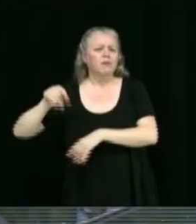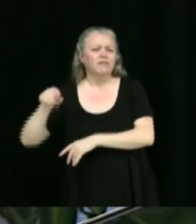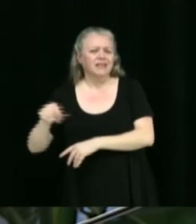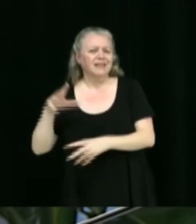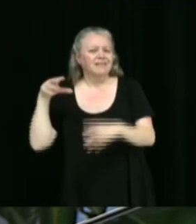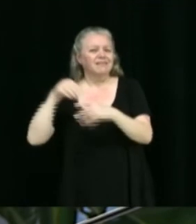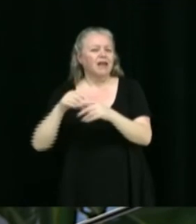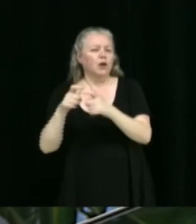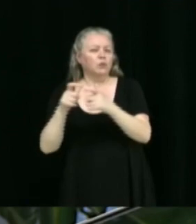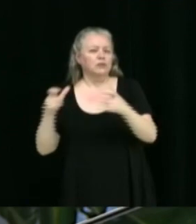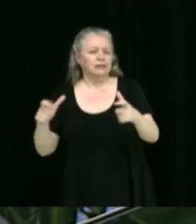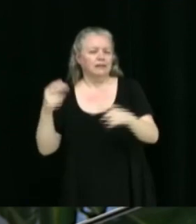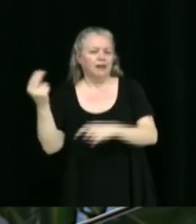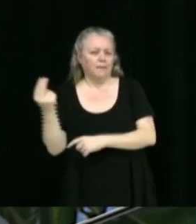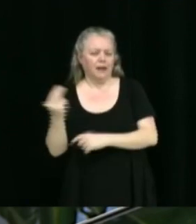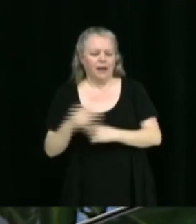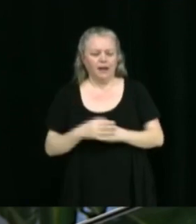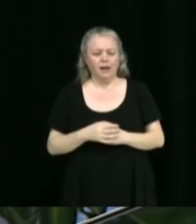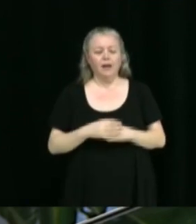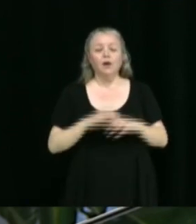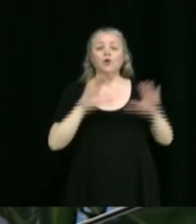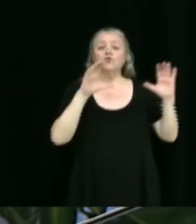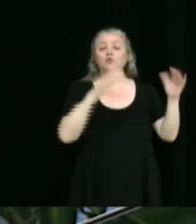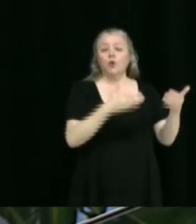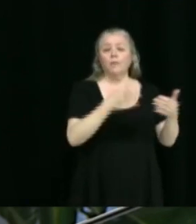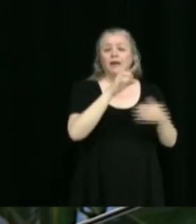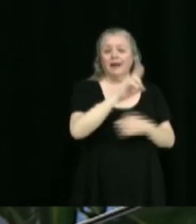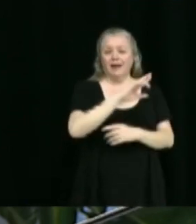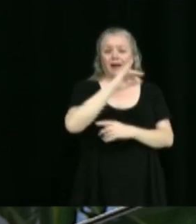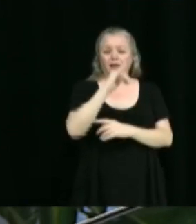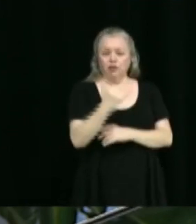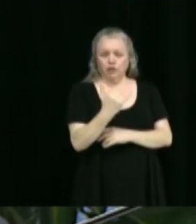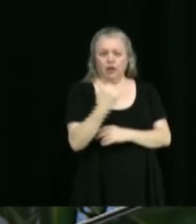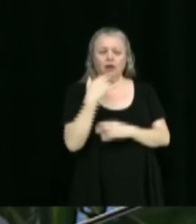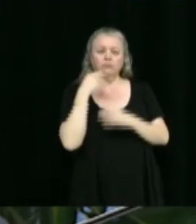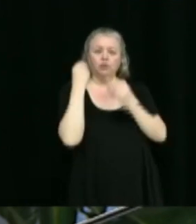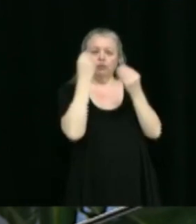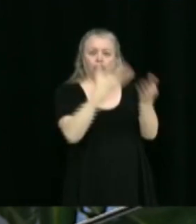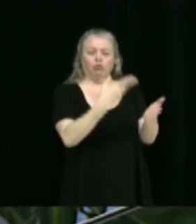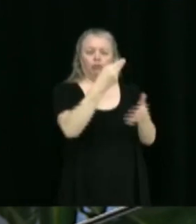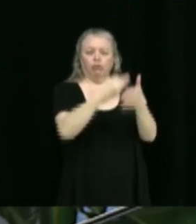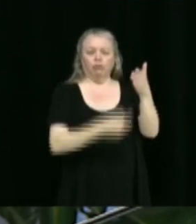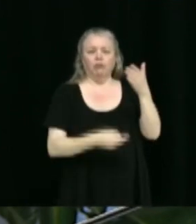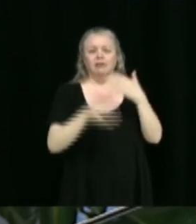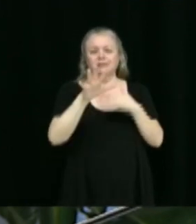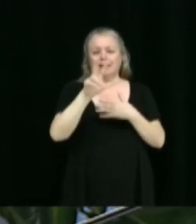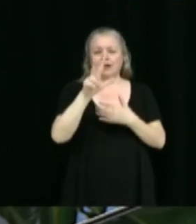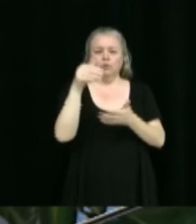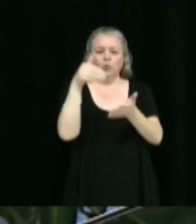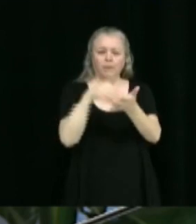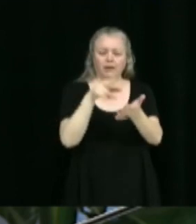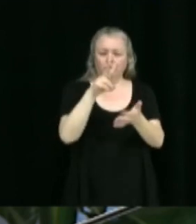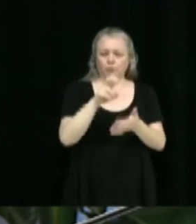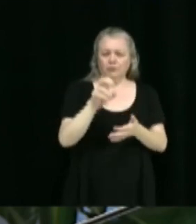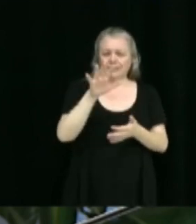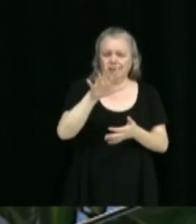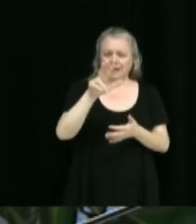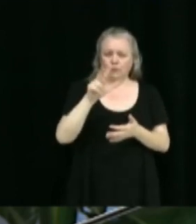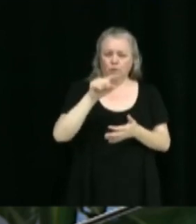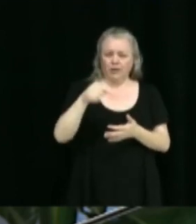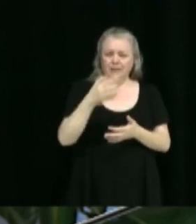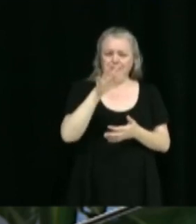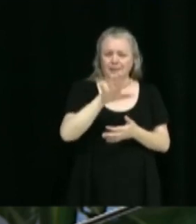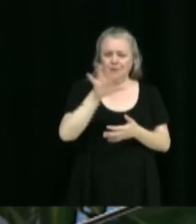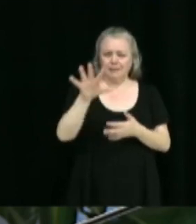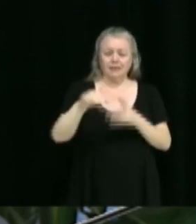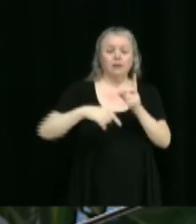Il s'agit d'octroyer le contrat à'entreprise Le Groupe Réal-Jean au montant de 53,253,55, taxes non